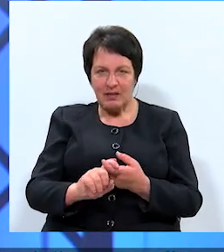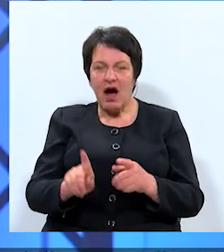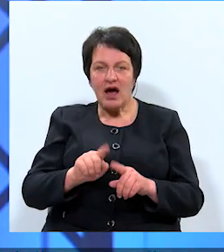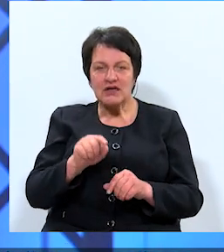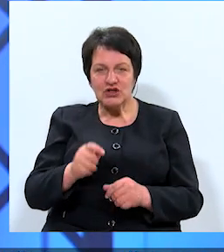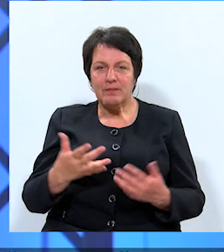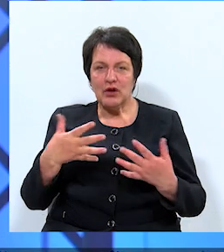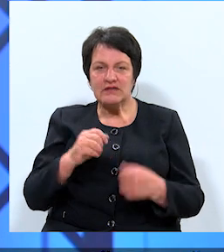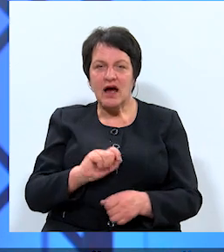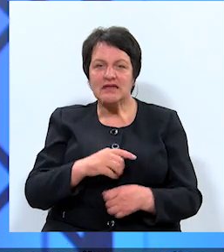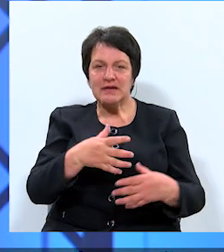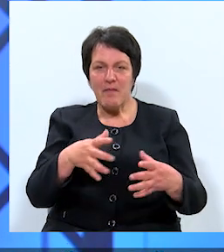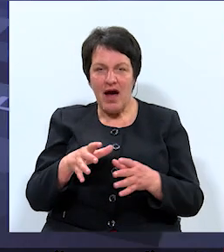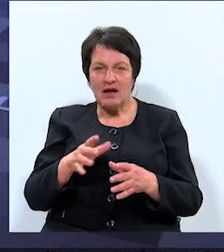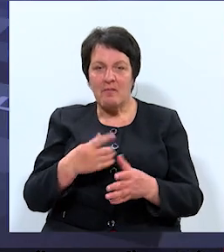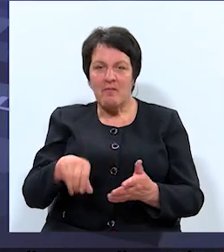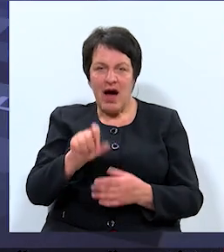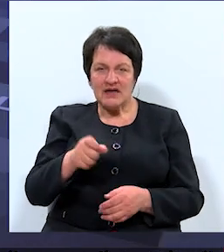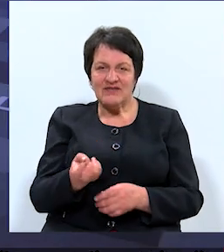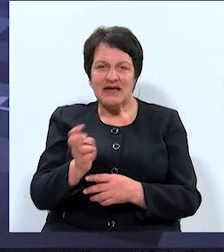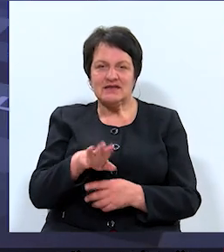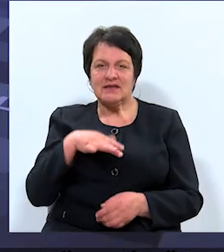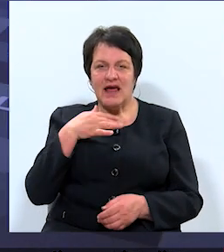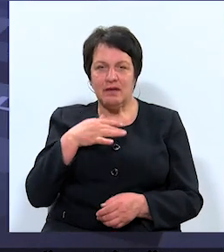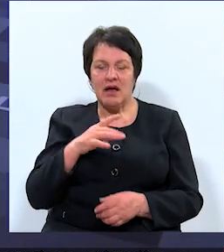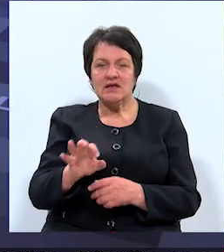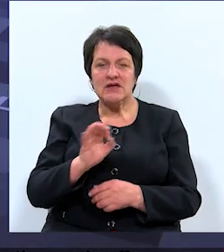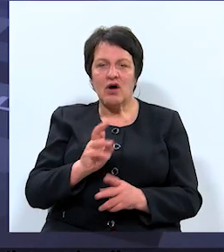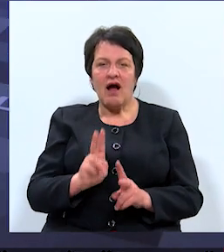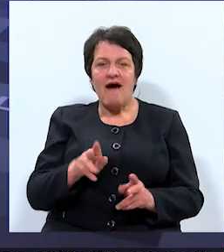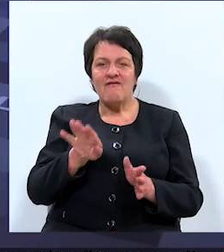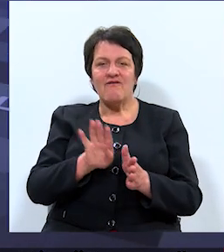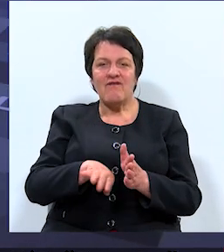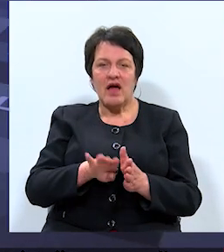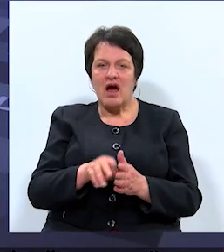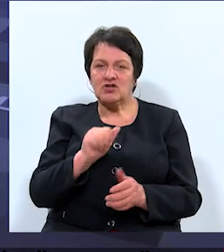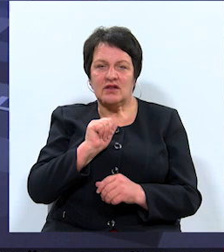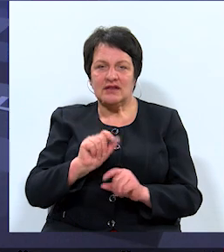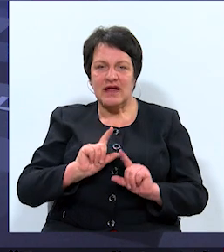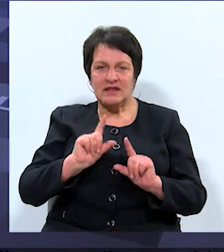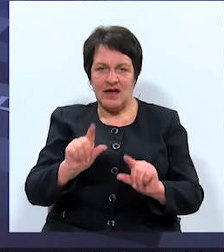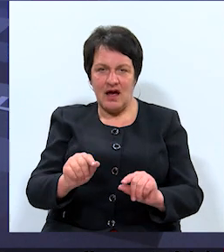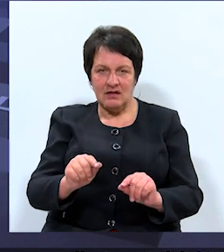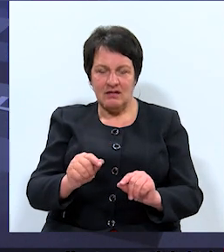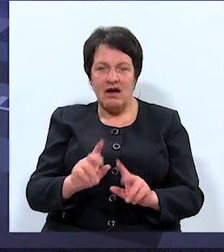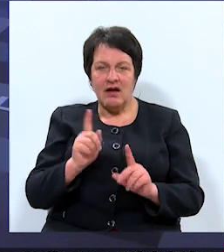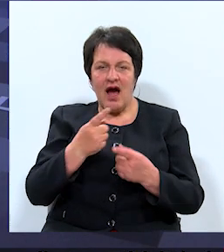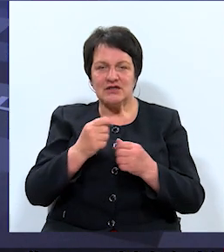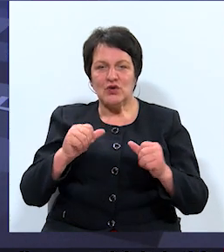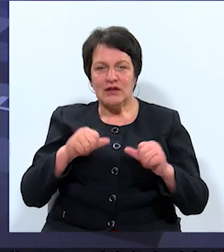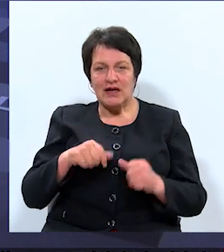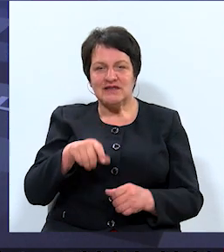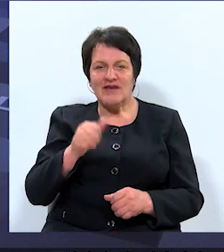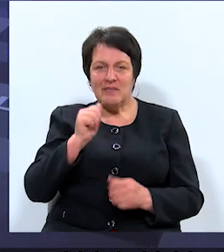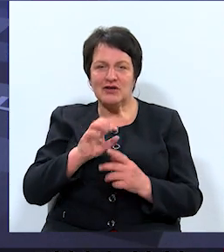šī politiskā spēka pārstāvji ierasties negribēja sakot, ka vienkārši netiekot. Kā ziņu dienas cilvēki